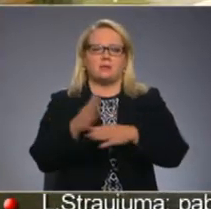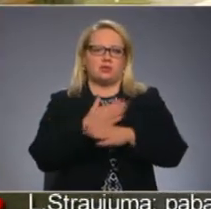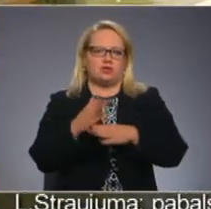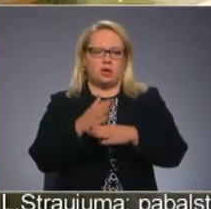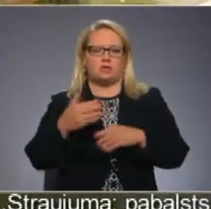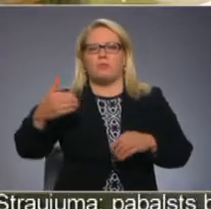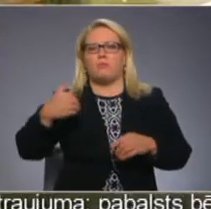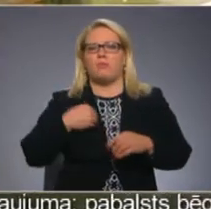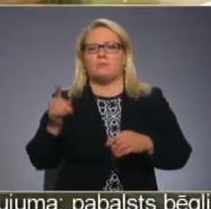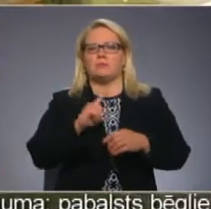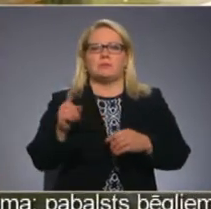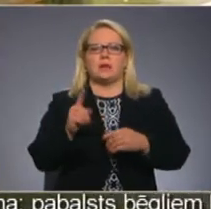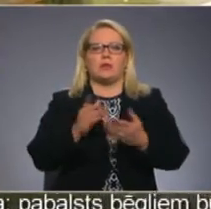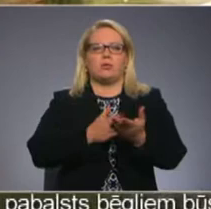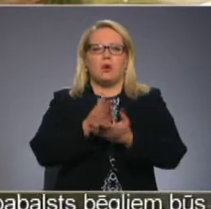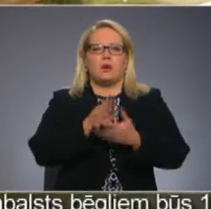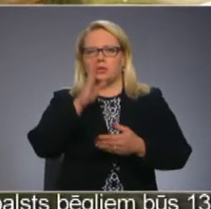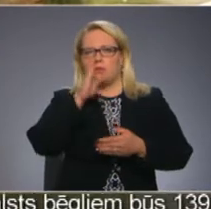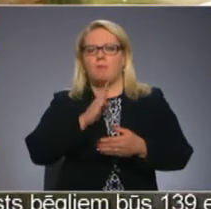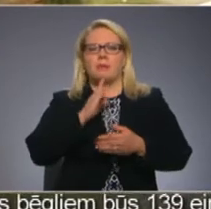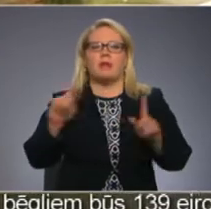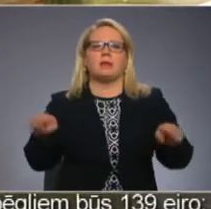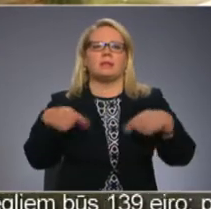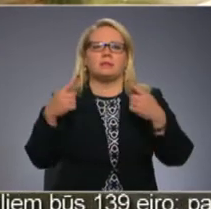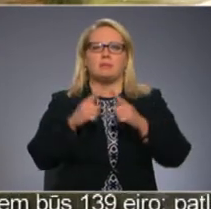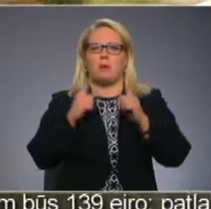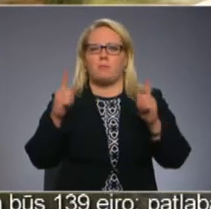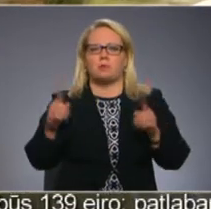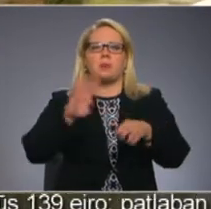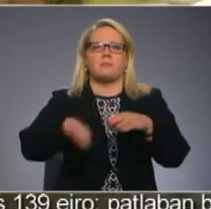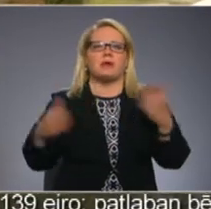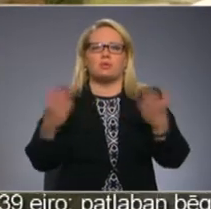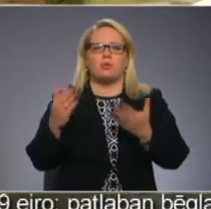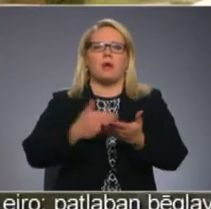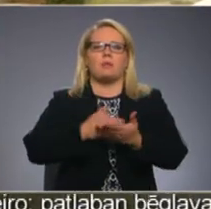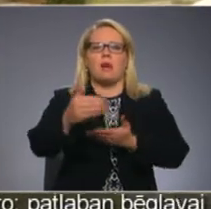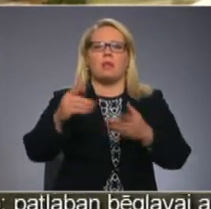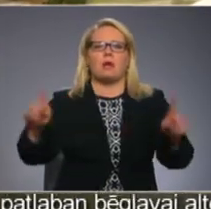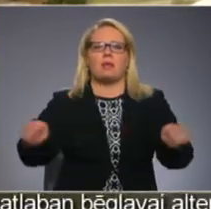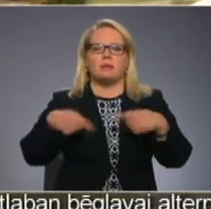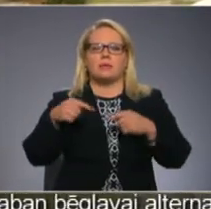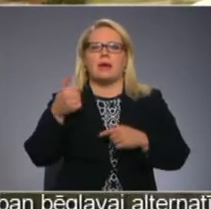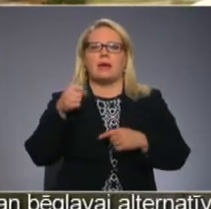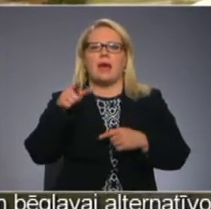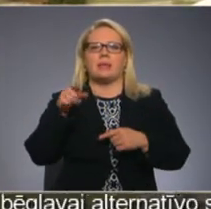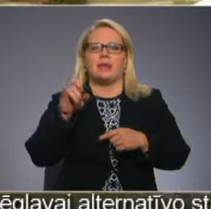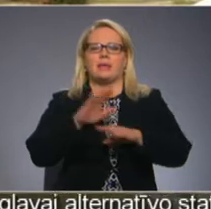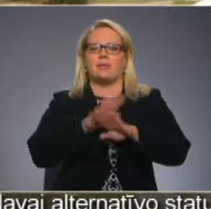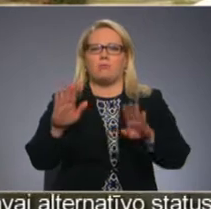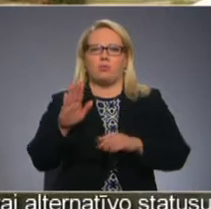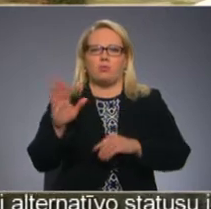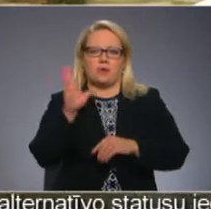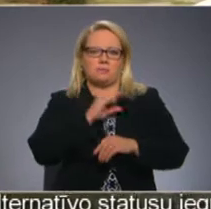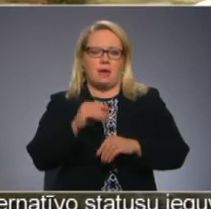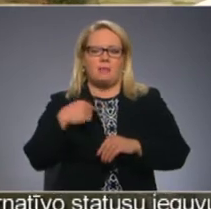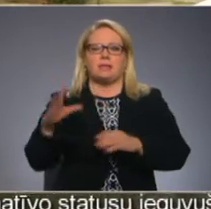Mums ir noietas ļoti nopietnas attīstības posmas, bez kura tālāk attīstība getliņa nebija iespējama. Ja mēs līdz šim